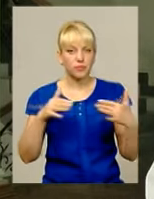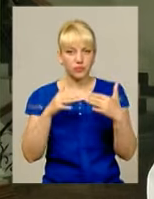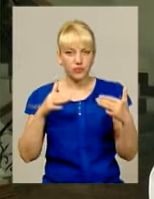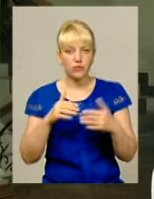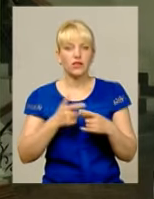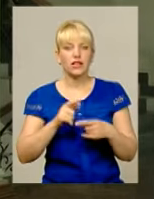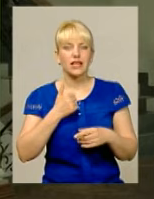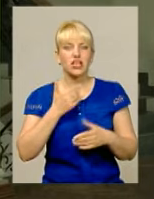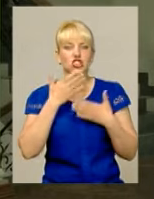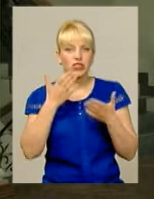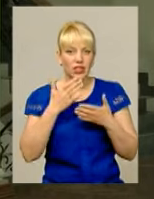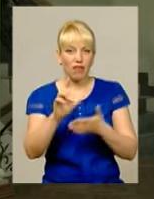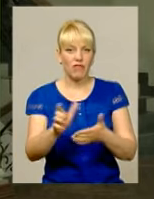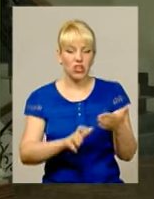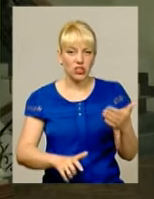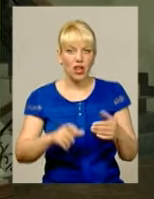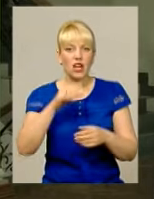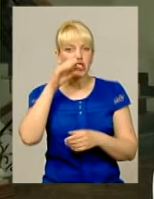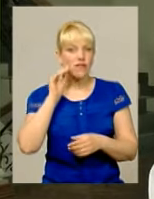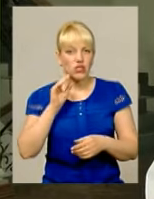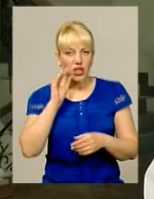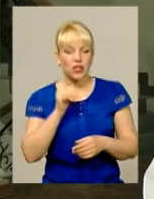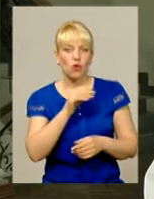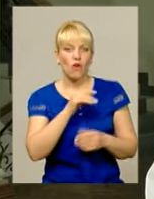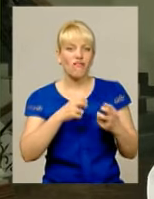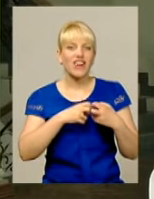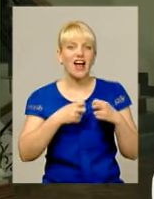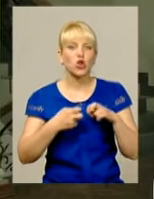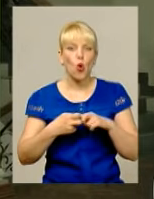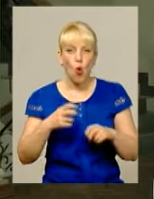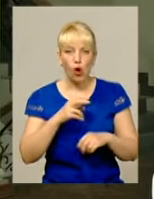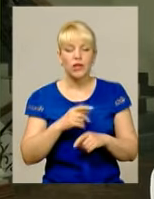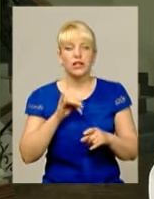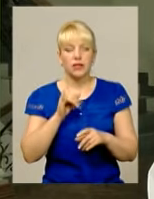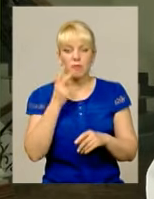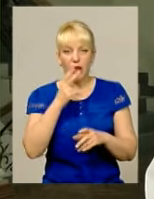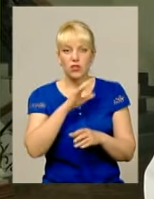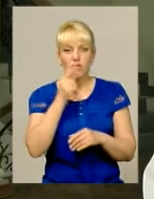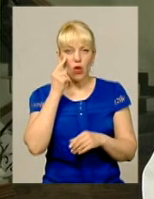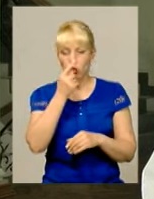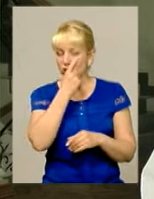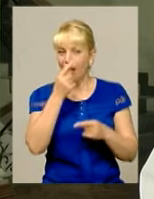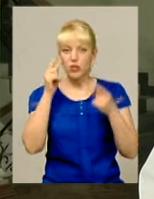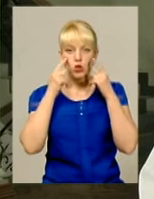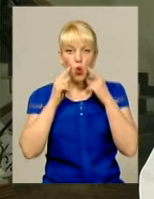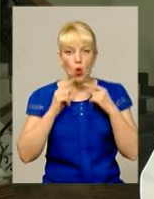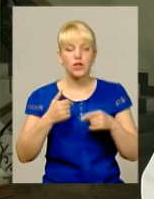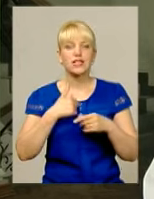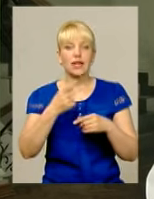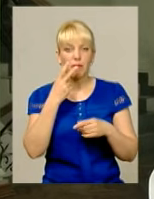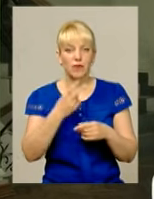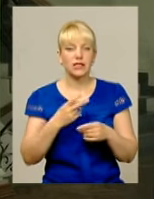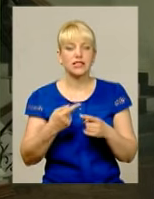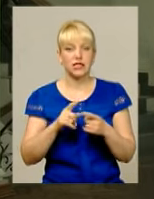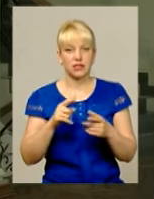Франка і Шевченка і бачив на очах людей сльози То я думаю, що це, мабуть,